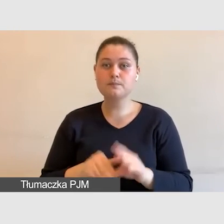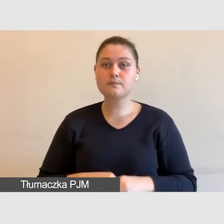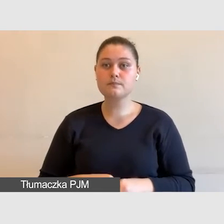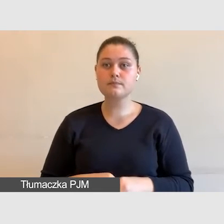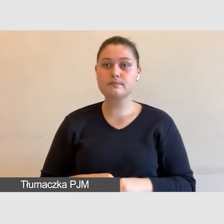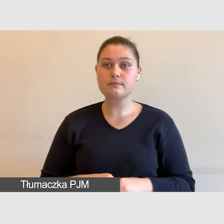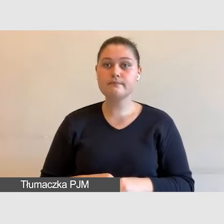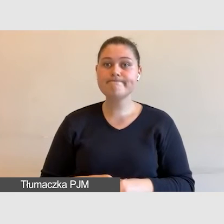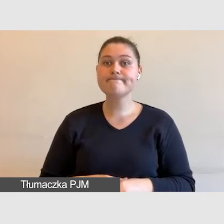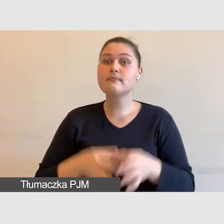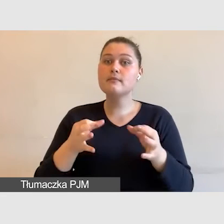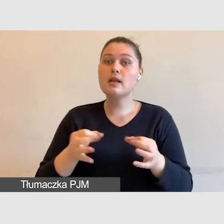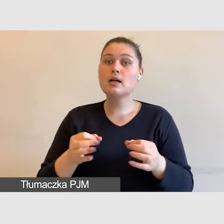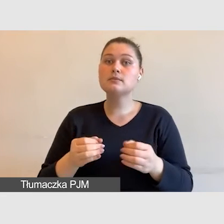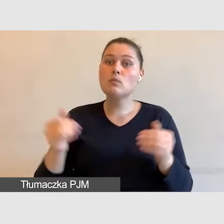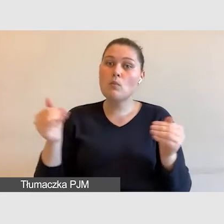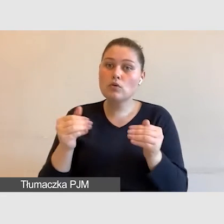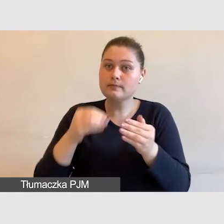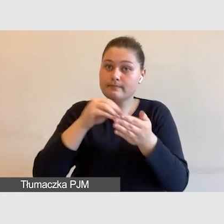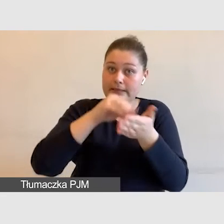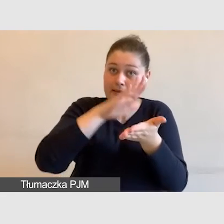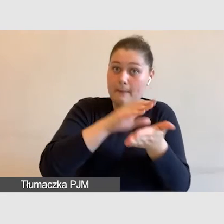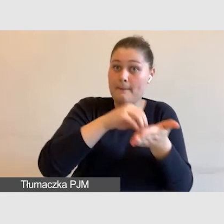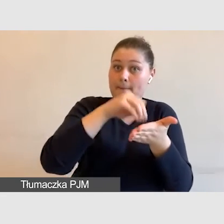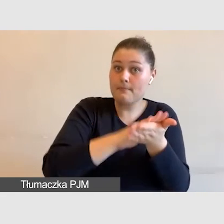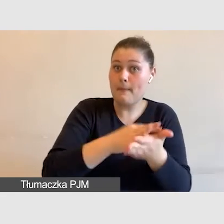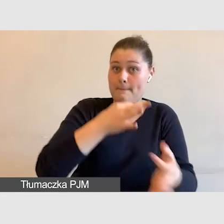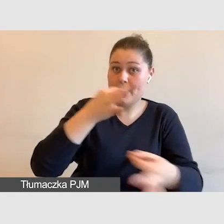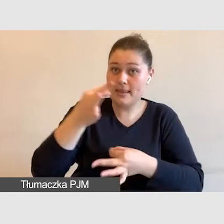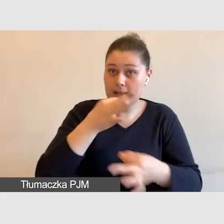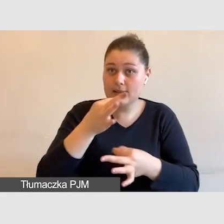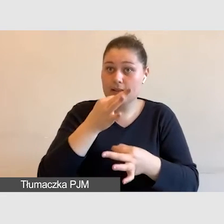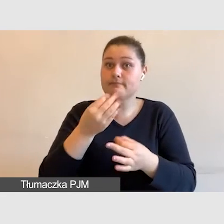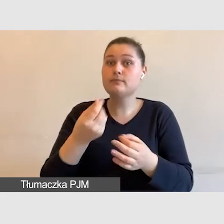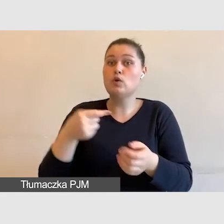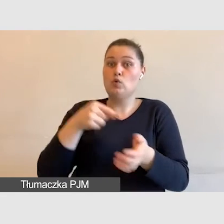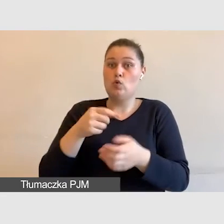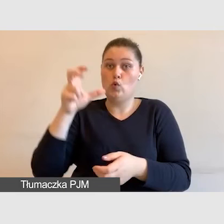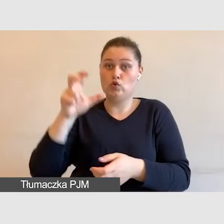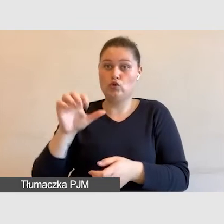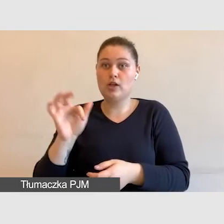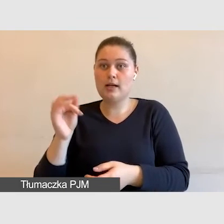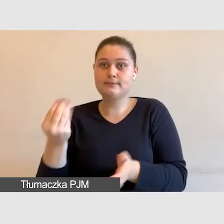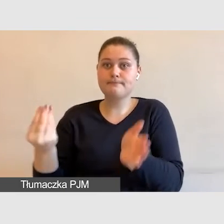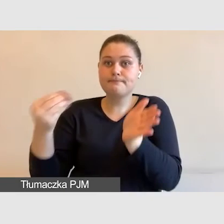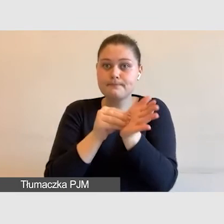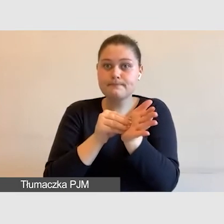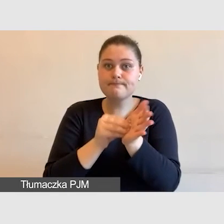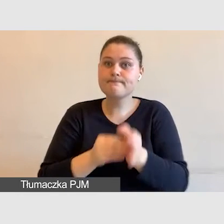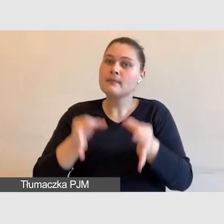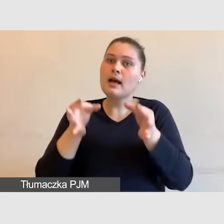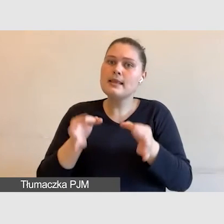Mogą Państwo sobie zapisywać pytania, wrzucać je na czat, a teraz moją